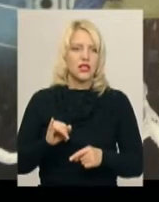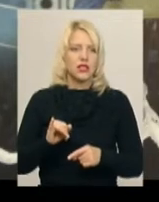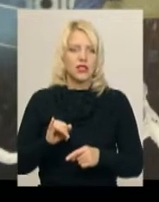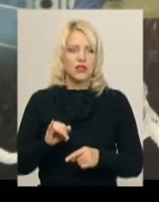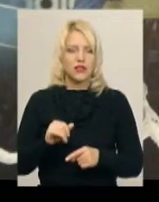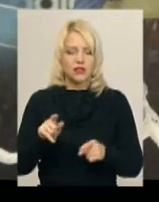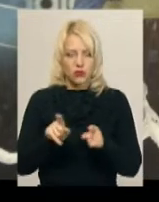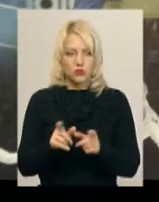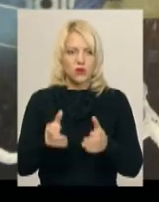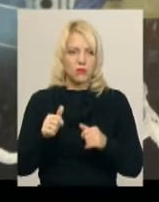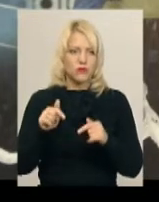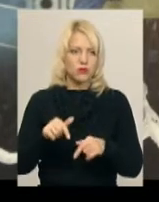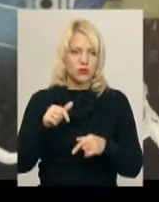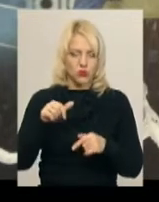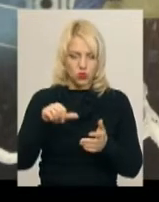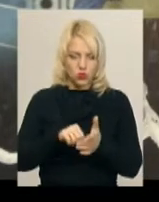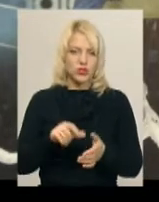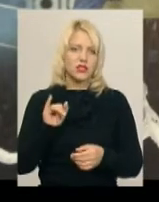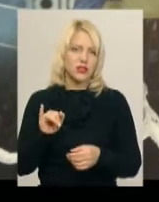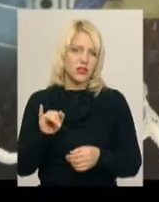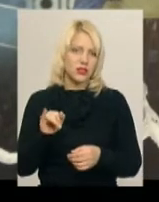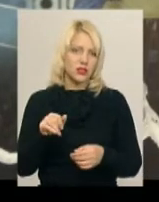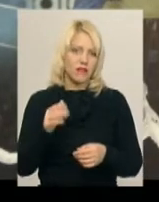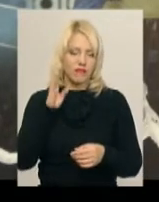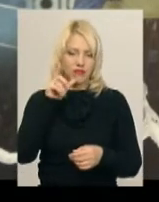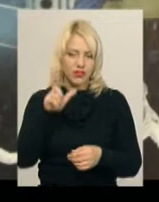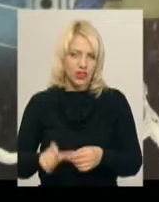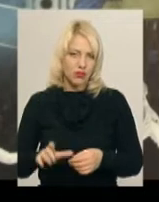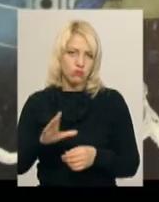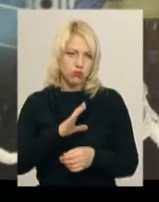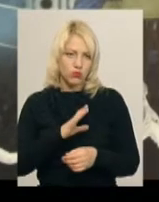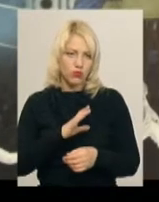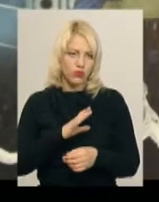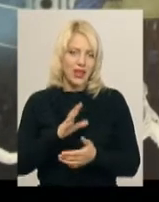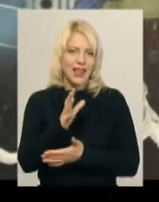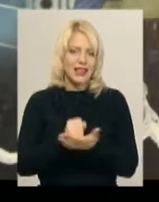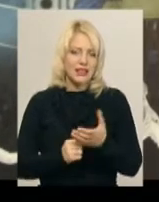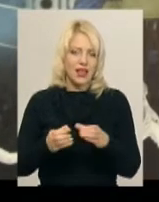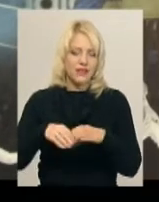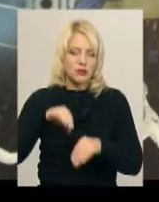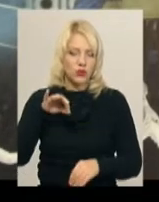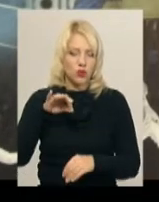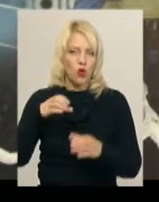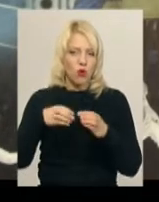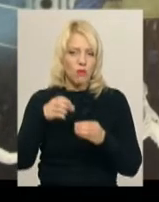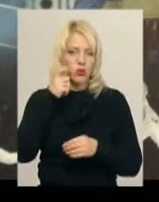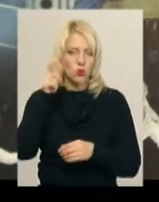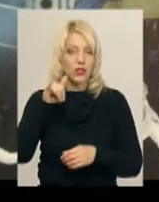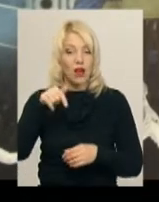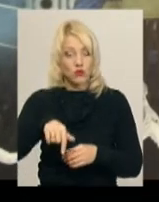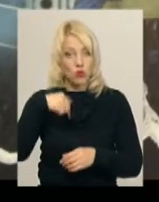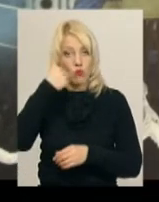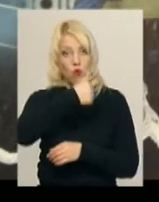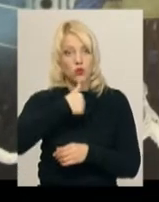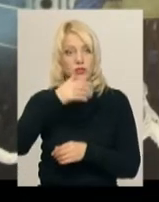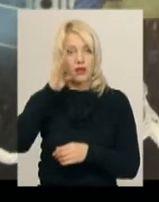приймав в участь. В минулому році він був в резерві збірної команди України, також в цьому році